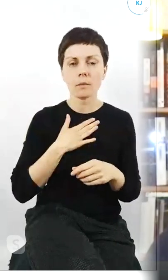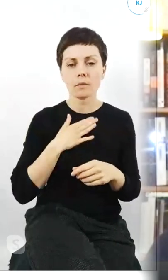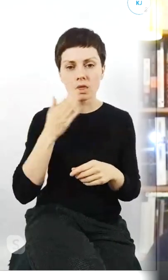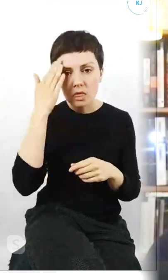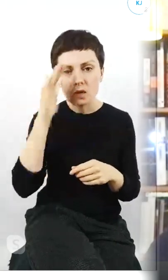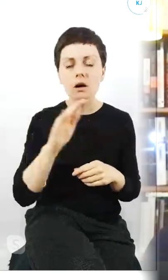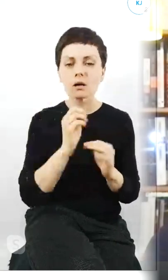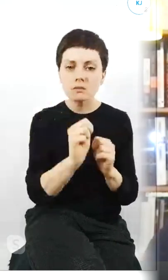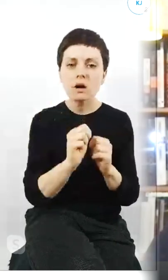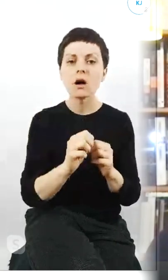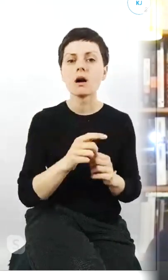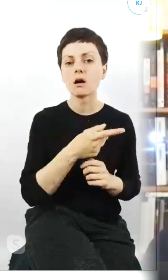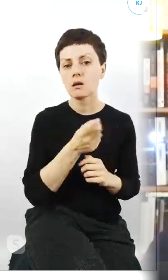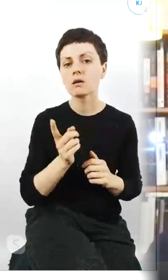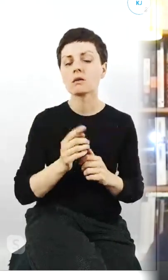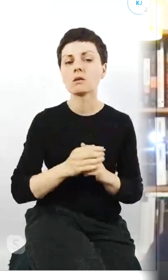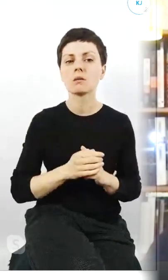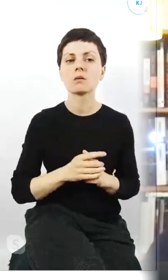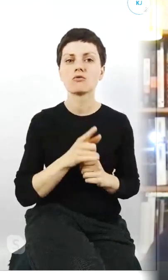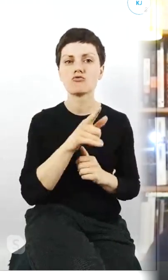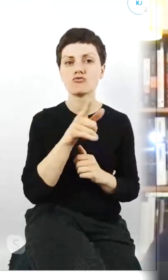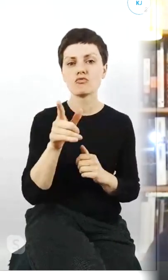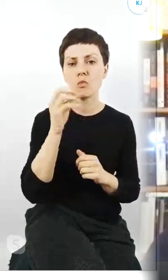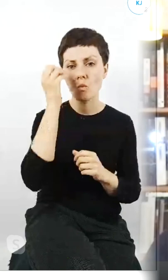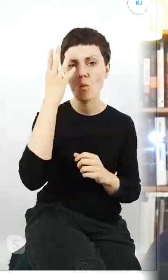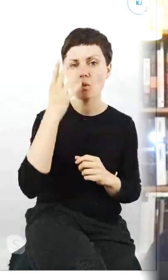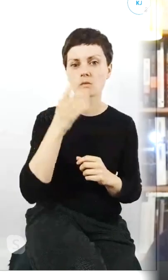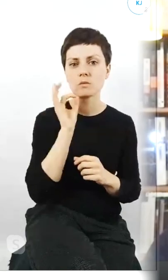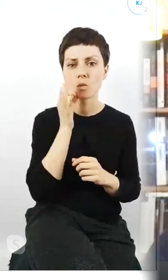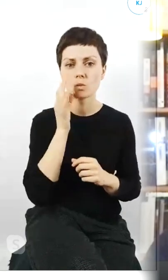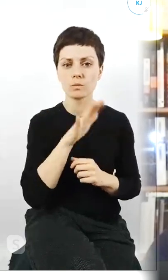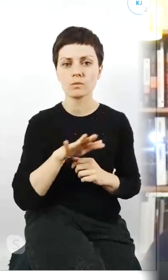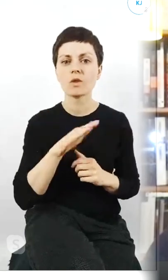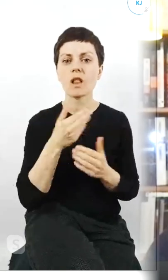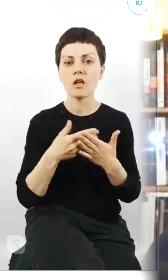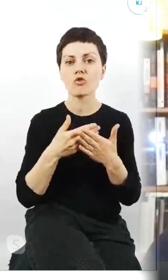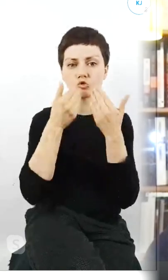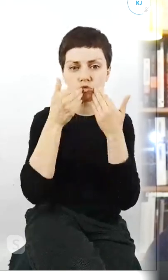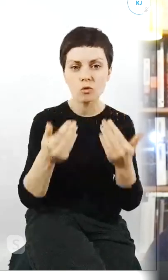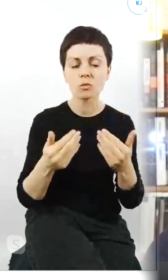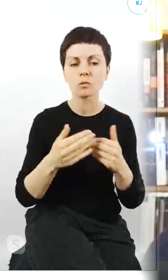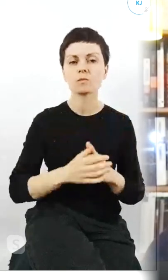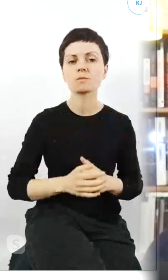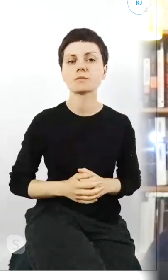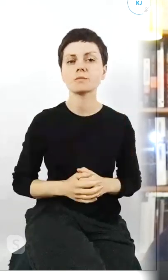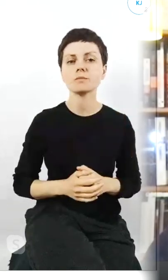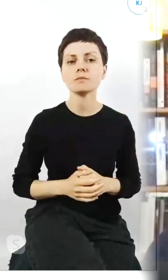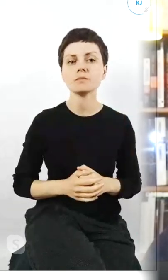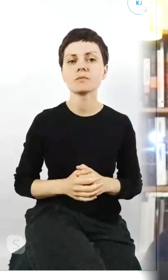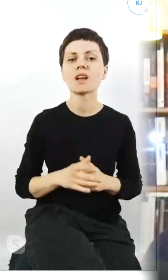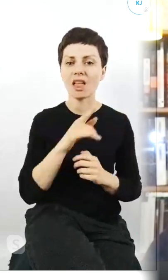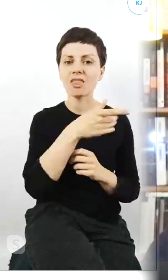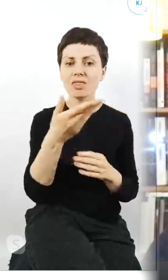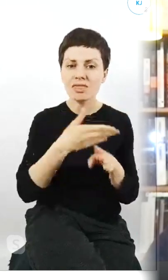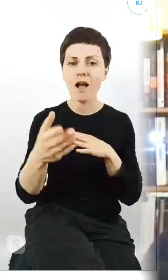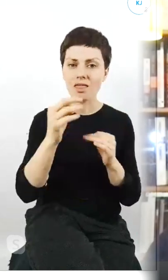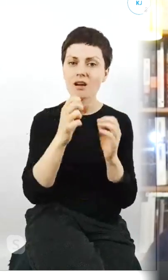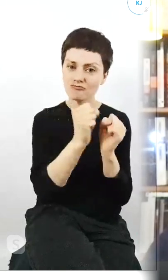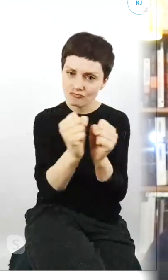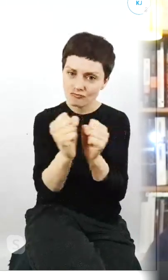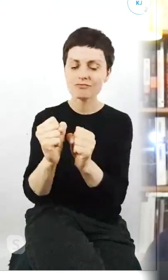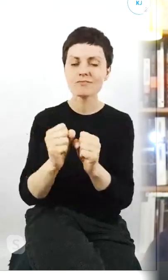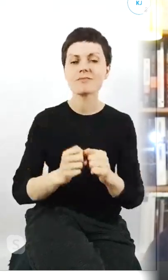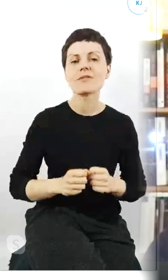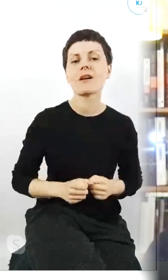zachowujecie zdrowy rozsądek więc więc tego za to wam dziękujemy i właśnie trzymajcie Waldku ty